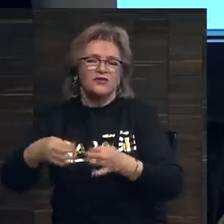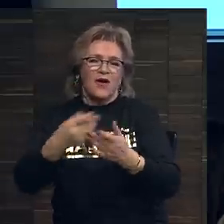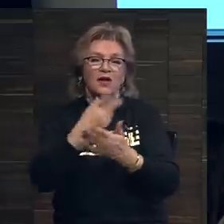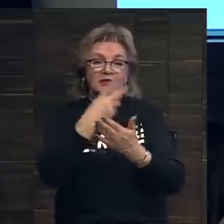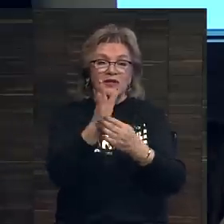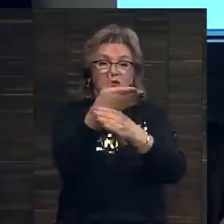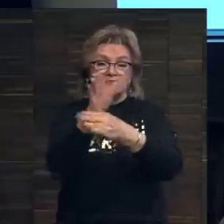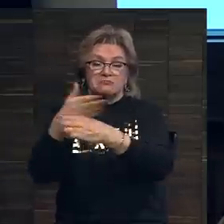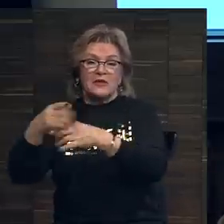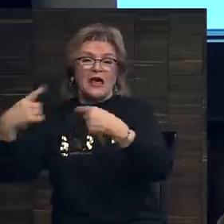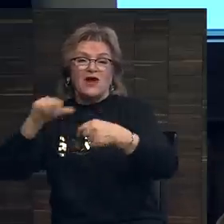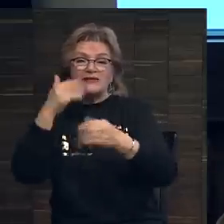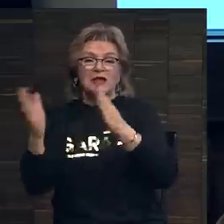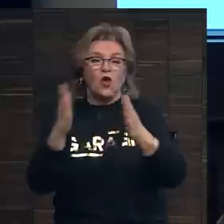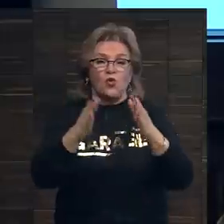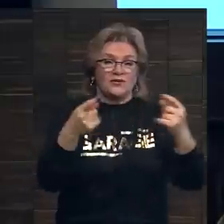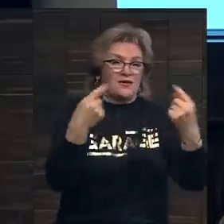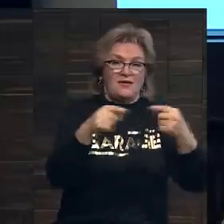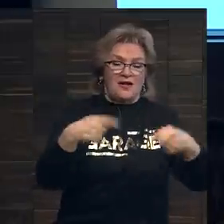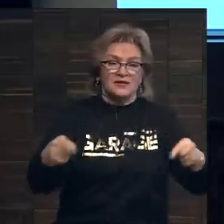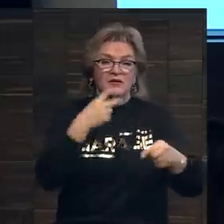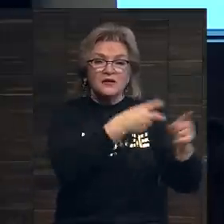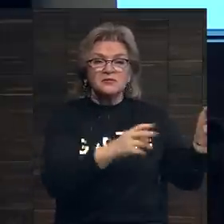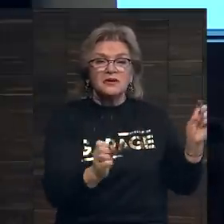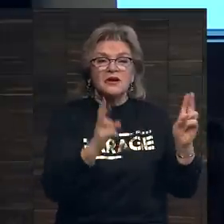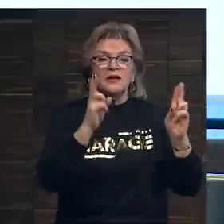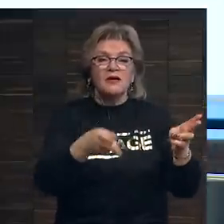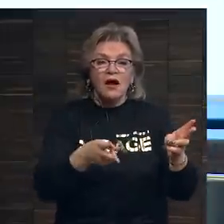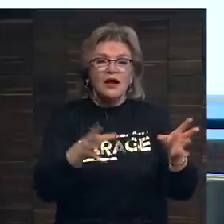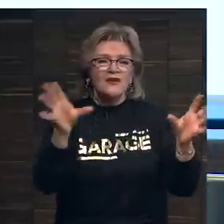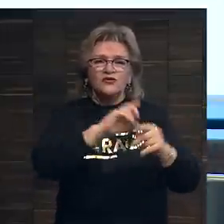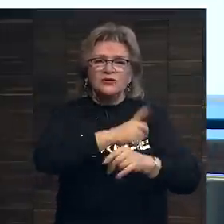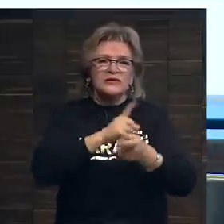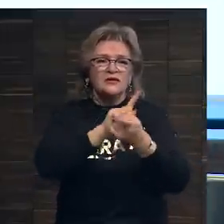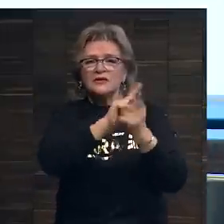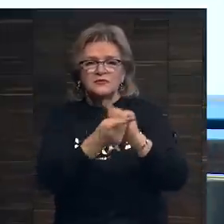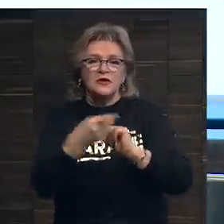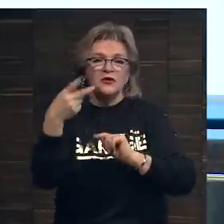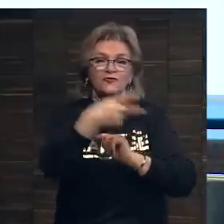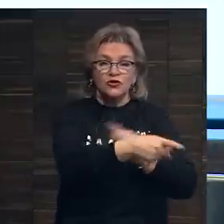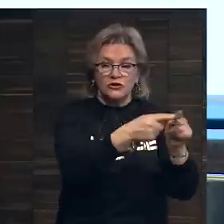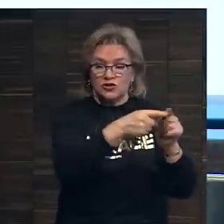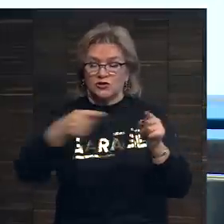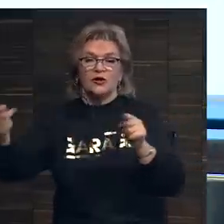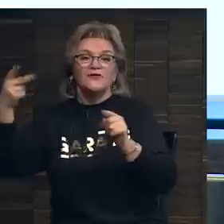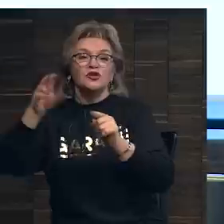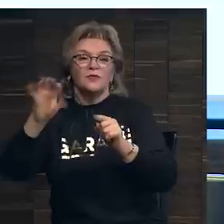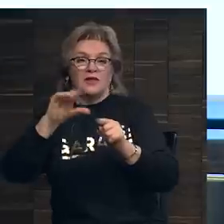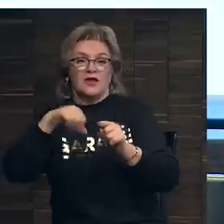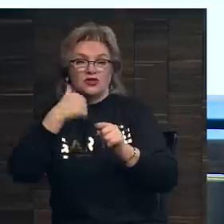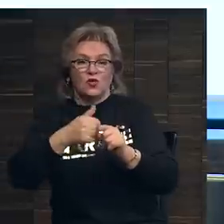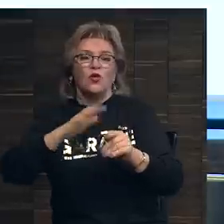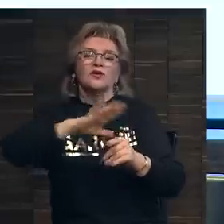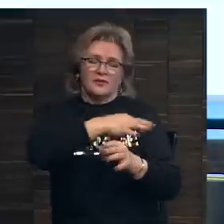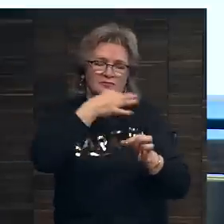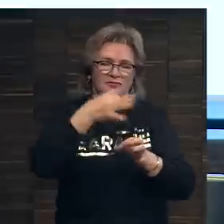распределение в разные годы разное. И посмотрите, как сильно все изменилось с 2000 по 2015. И потом я